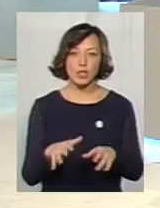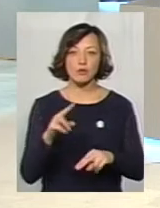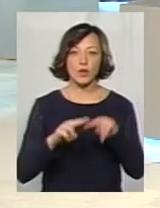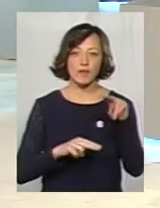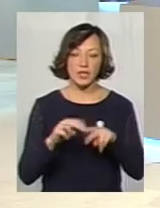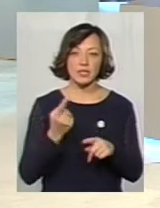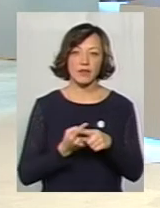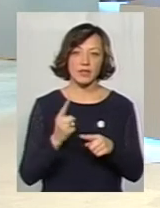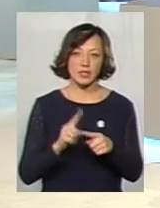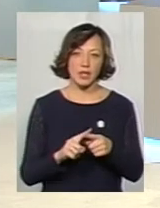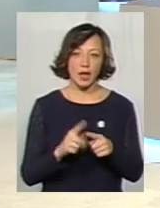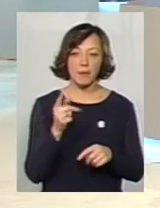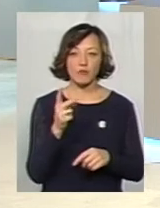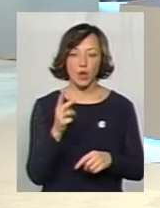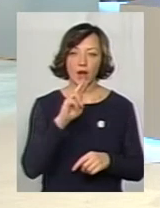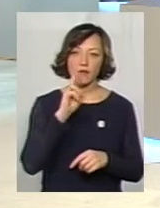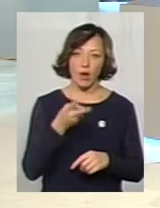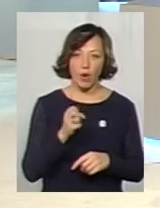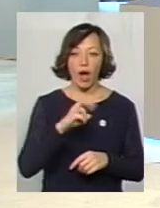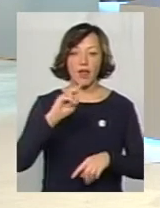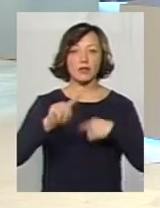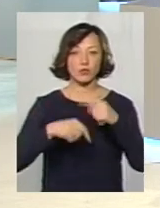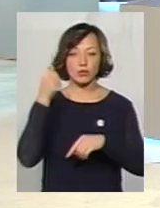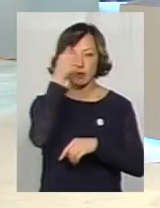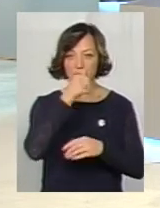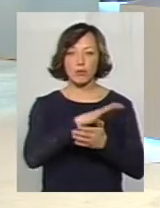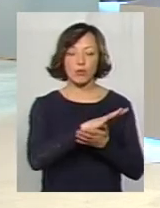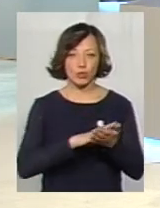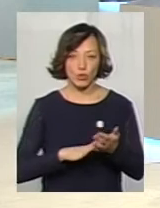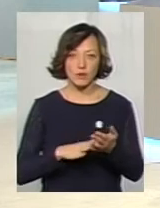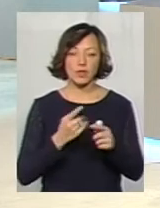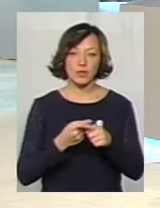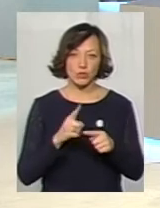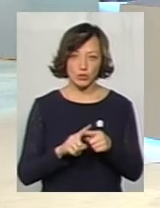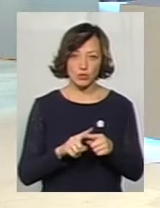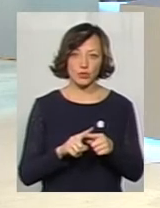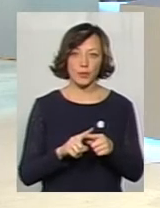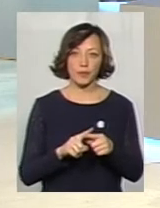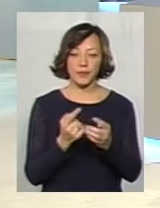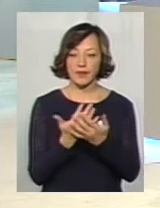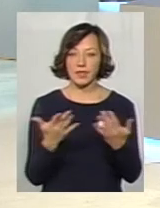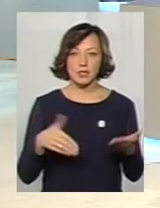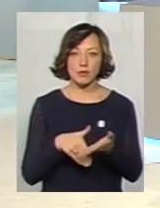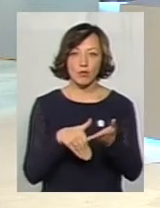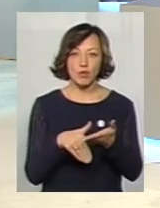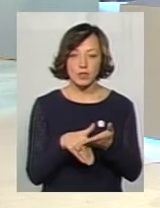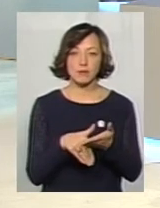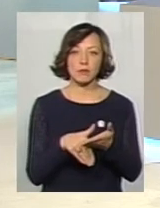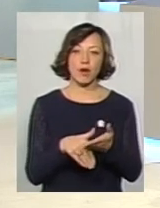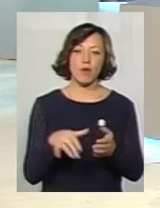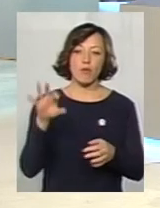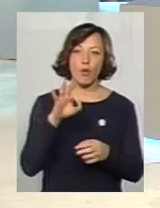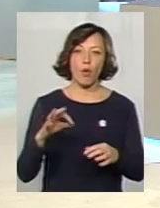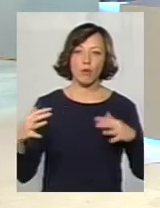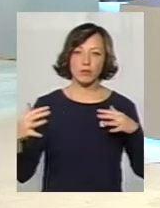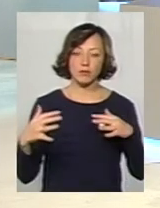це півтора-два роки. Ну, але на наступний рік ми і далі продовжуємо тим, скажімо, в різний спосіб за рахунок пайової участі